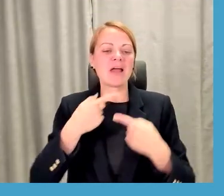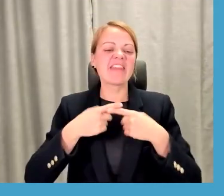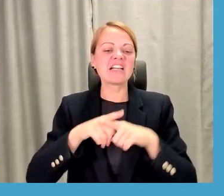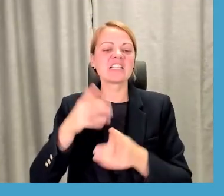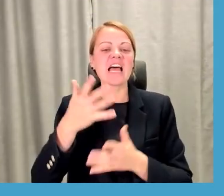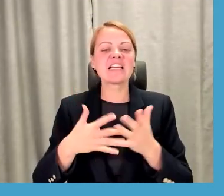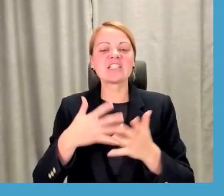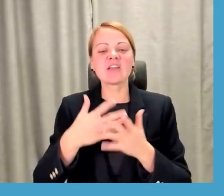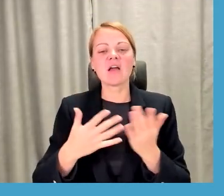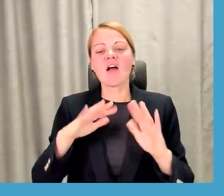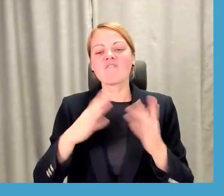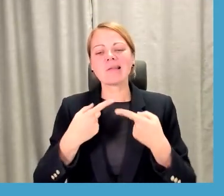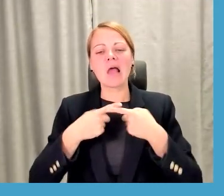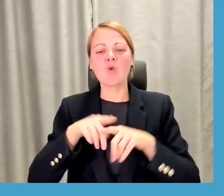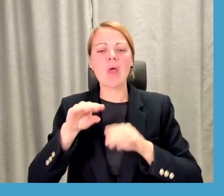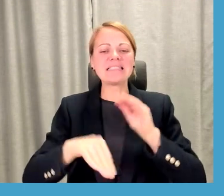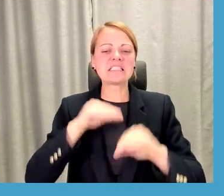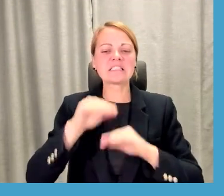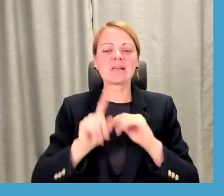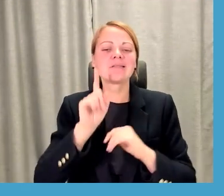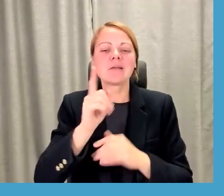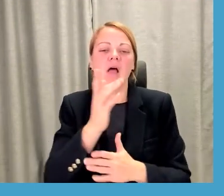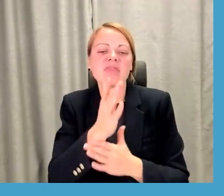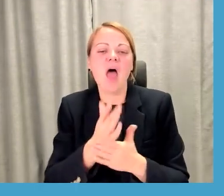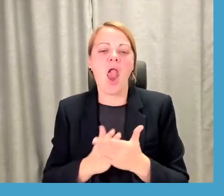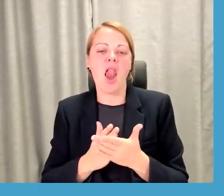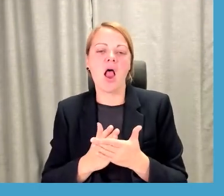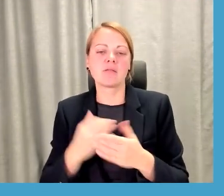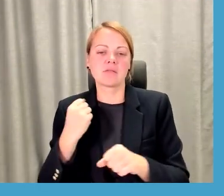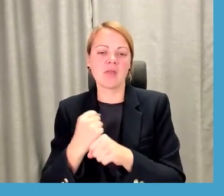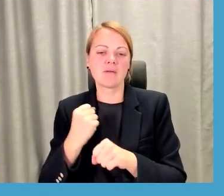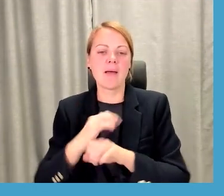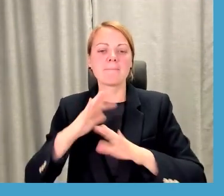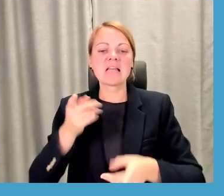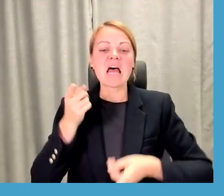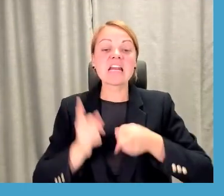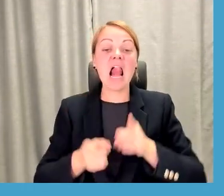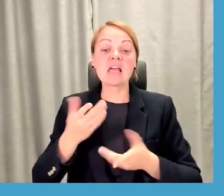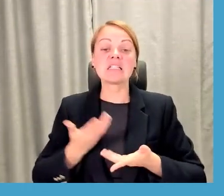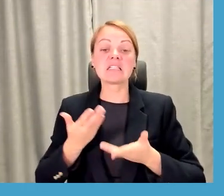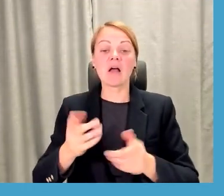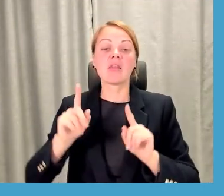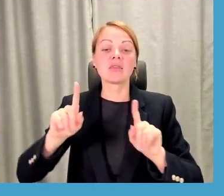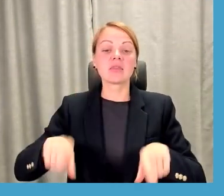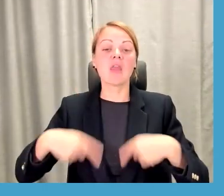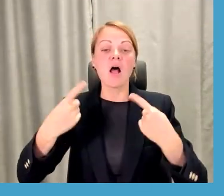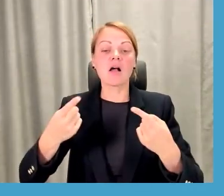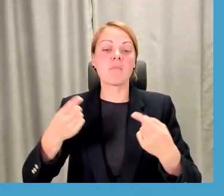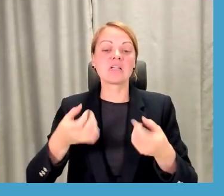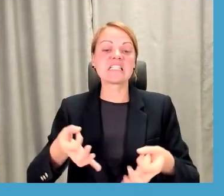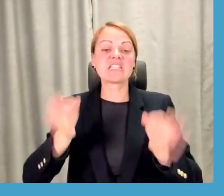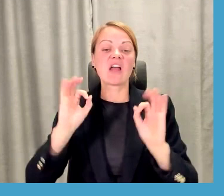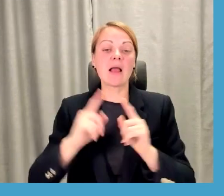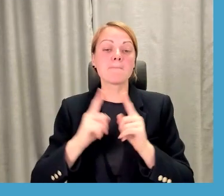risinājuma, vai tehnoloģijas izstrāde ir tikai daļa no darba, bet, reālitāte nākamās svarīgais